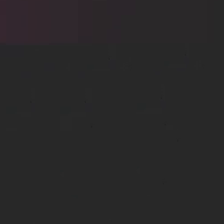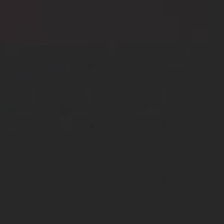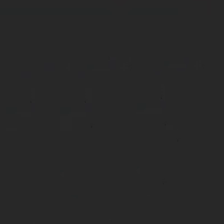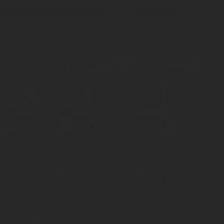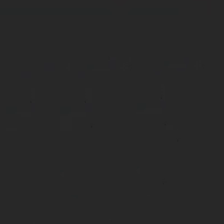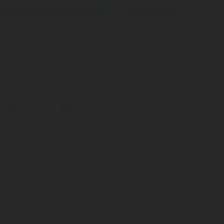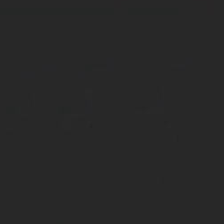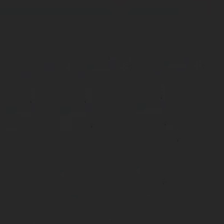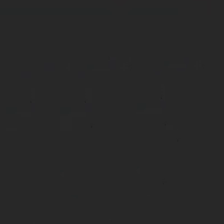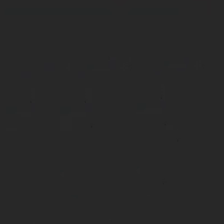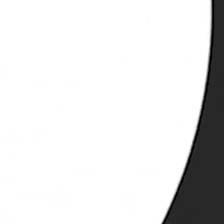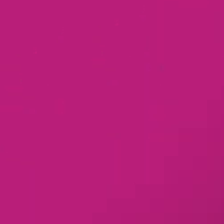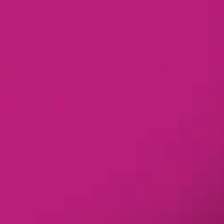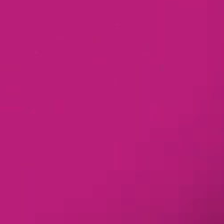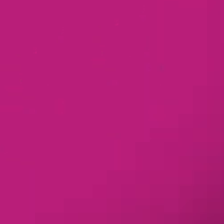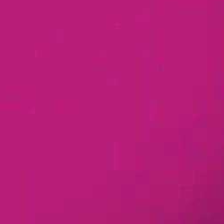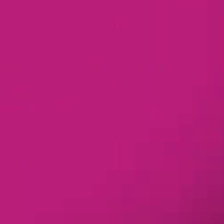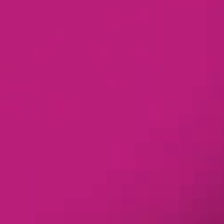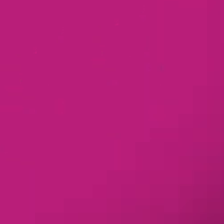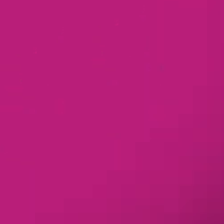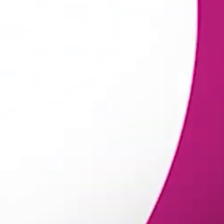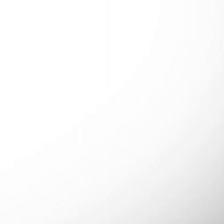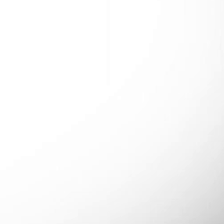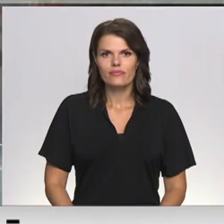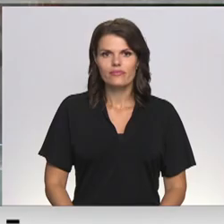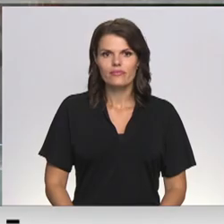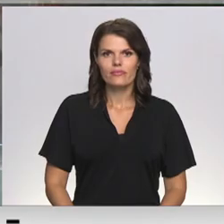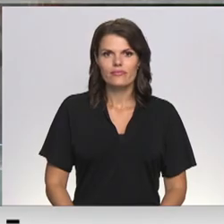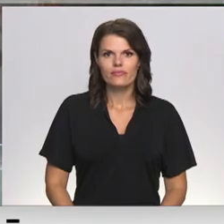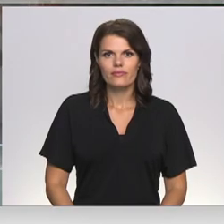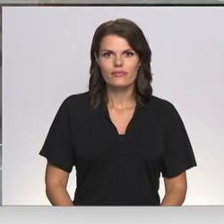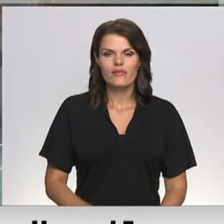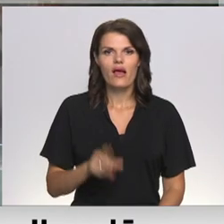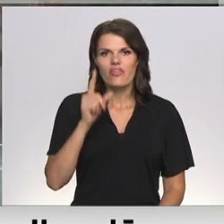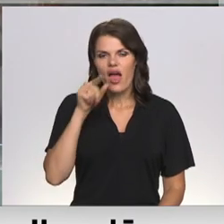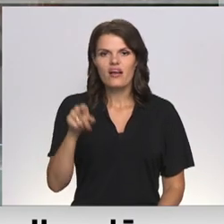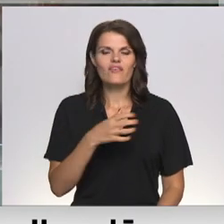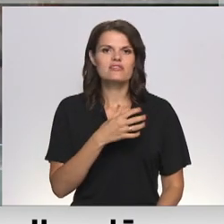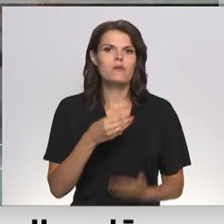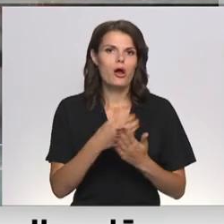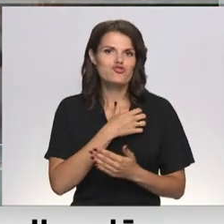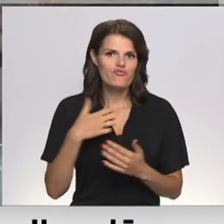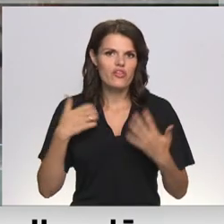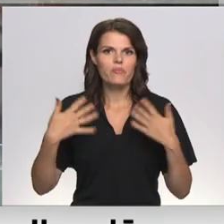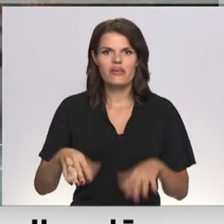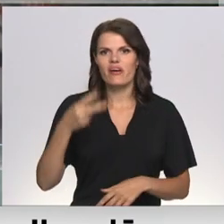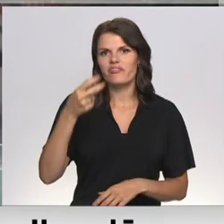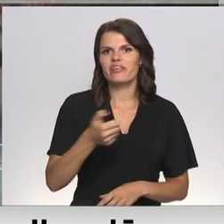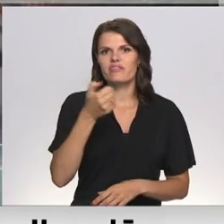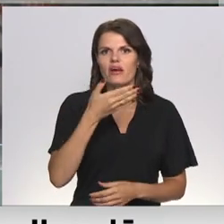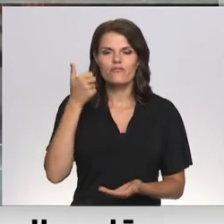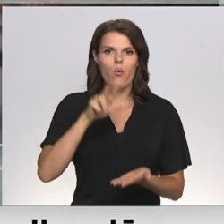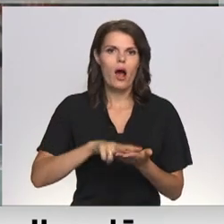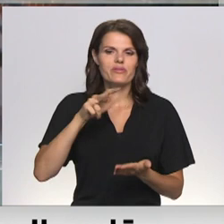Re! Viss ēters ir te! Čekavas pašvaldībai jau divus gadus nav apstiprināts